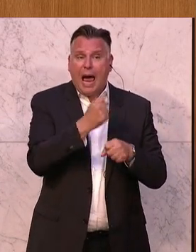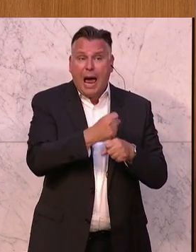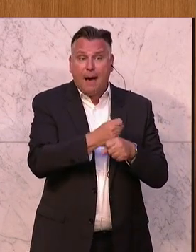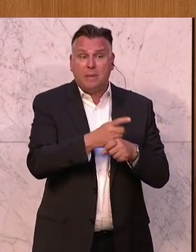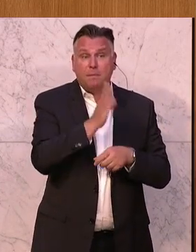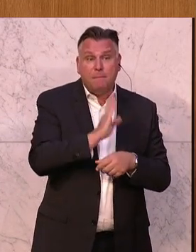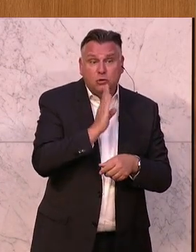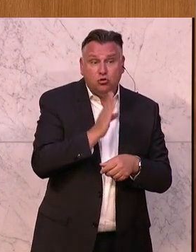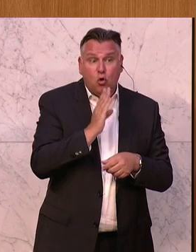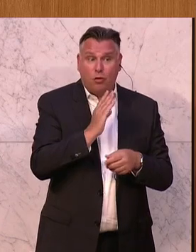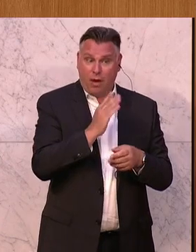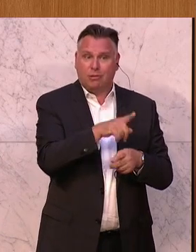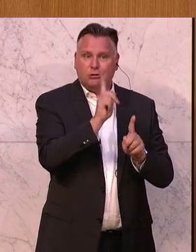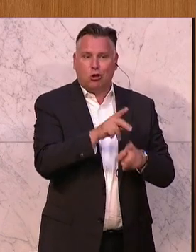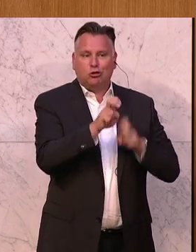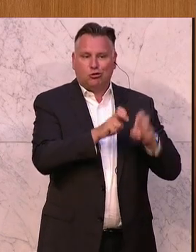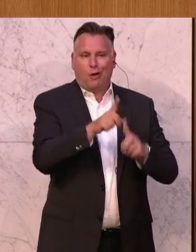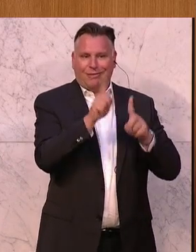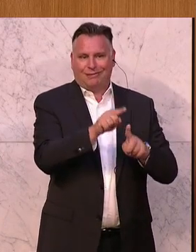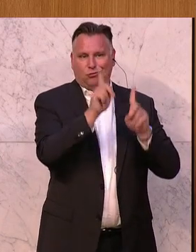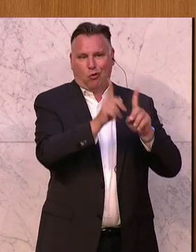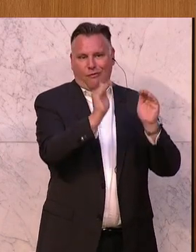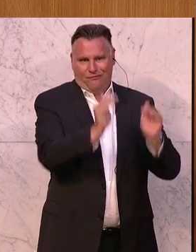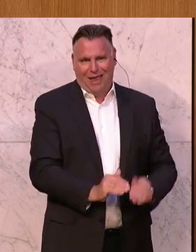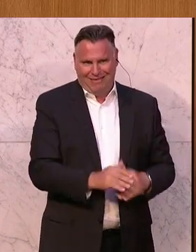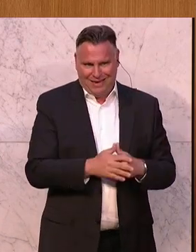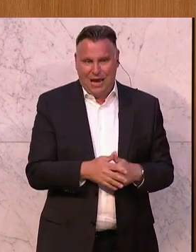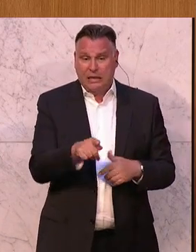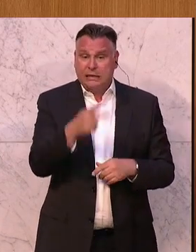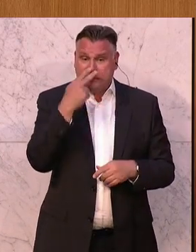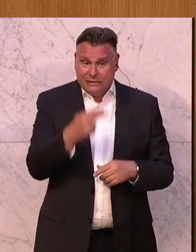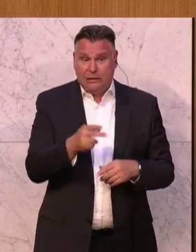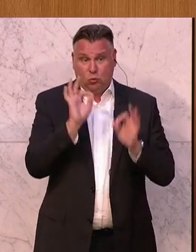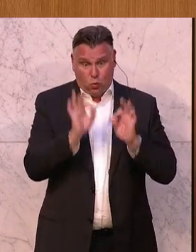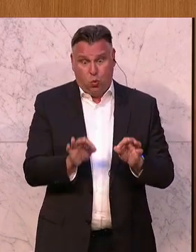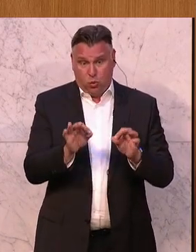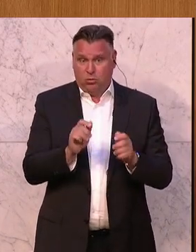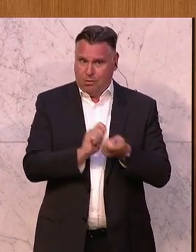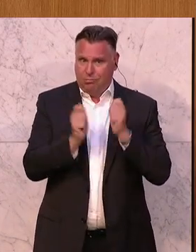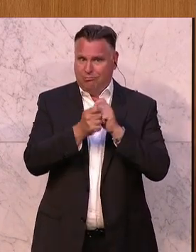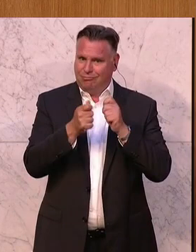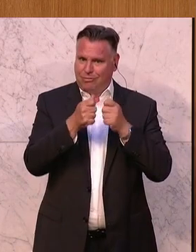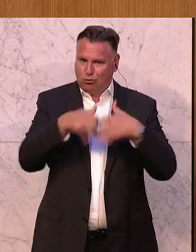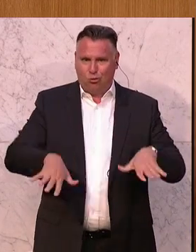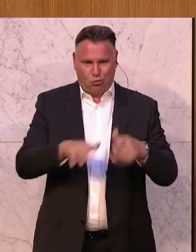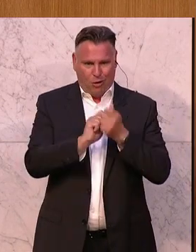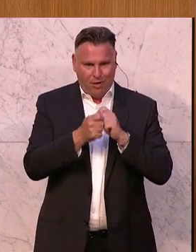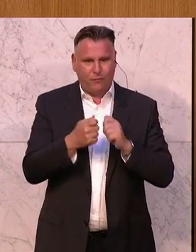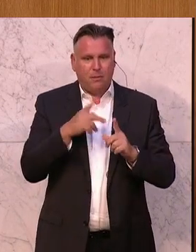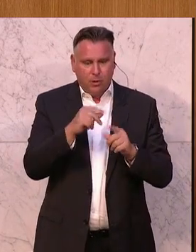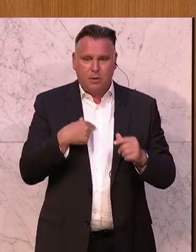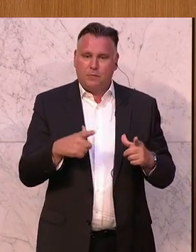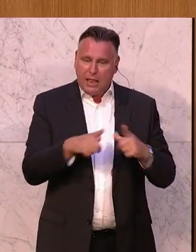und Pensionen senken zu können. Das war eine echte strukturelle Reform. Die Leistung muss sich lohnen,